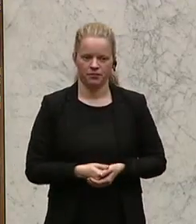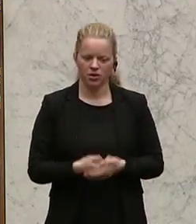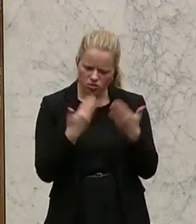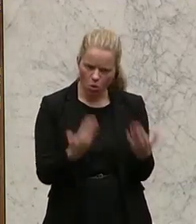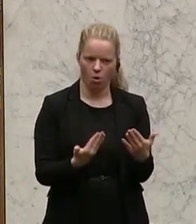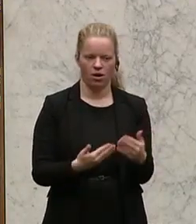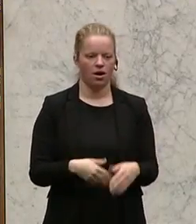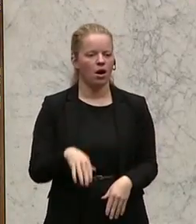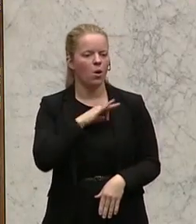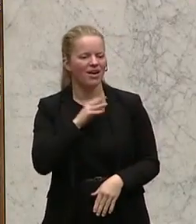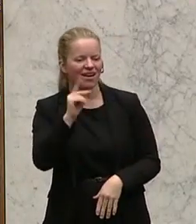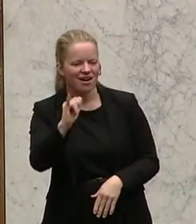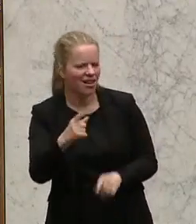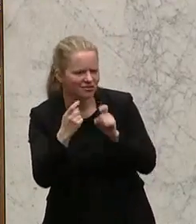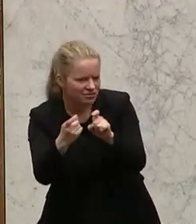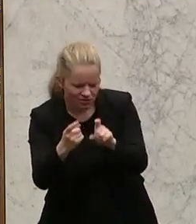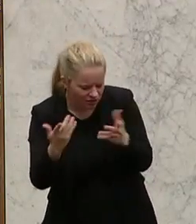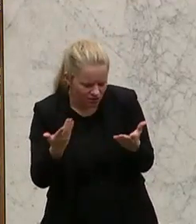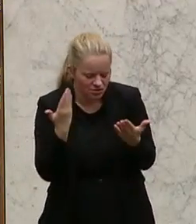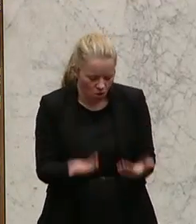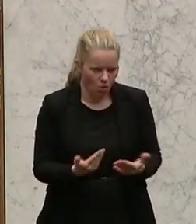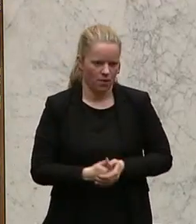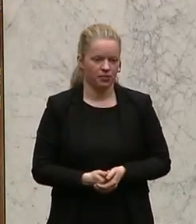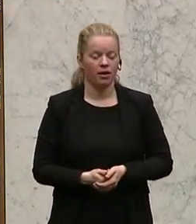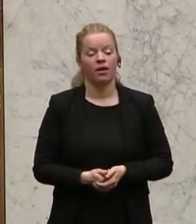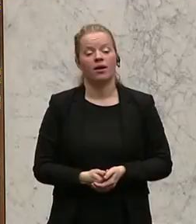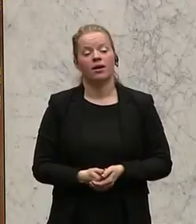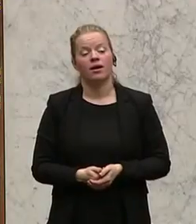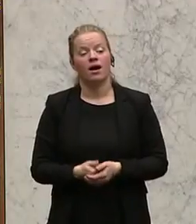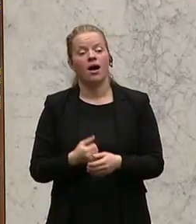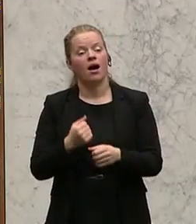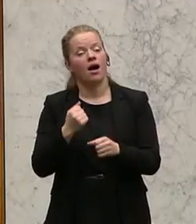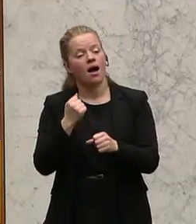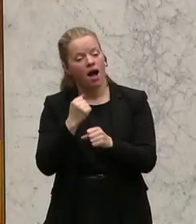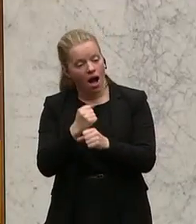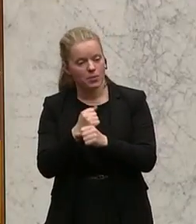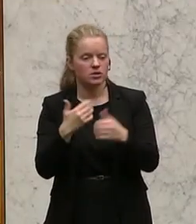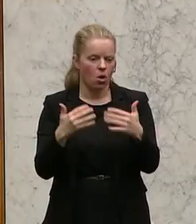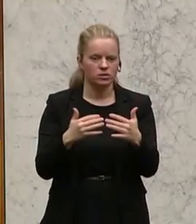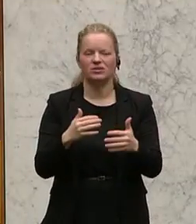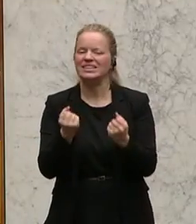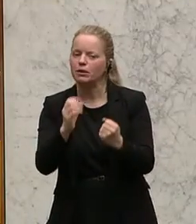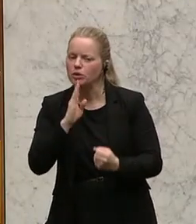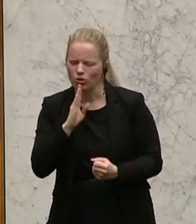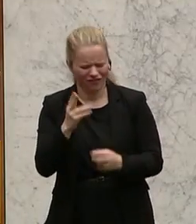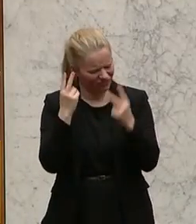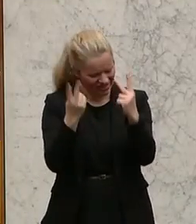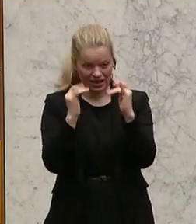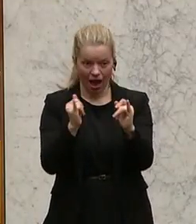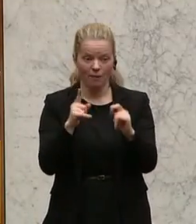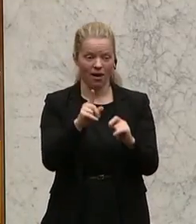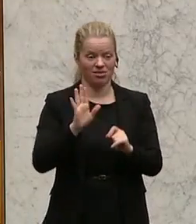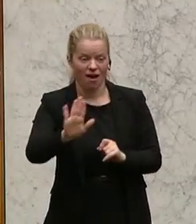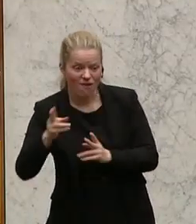Kickl, es ist so. Ich gebe Ihnen recht bei der Aussage, sichere Arbeitsplätze und Pensionen sind wichtig. Da stimme ich Ihnen voll und ganz zu. Ich glaube, nur die Wege